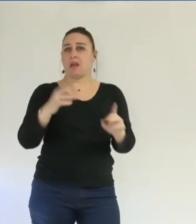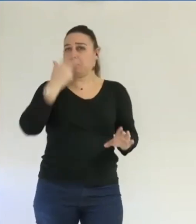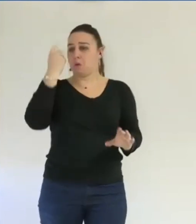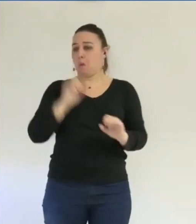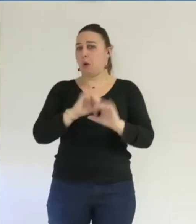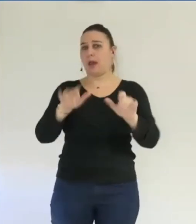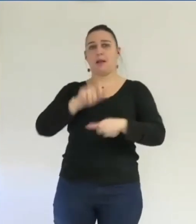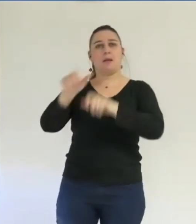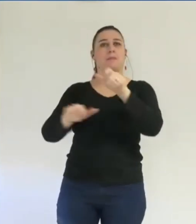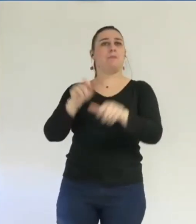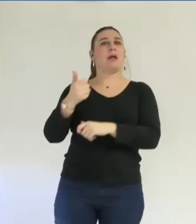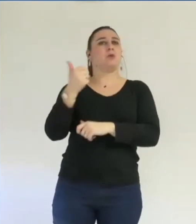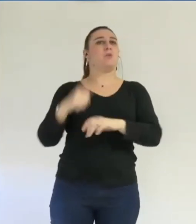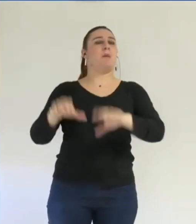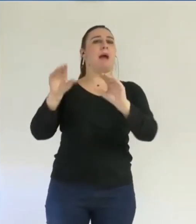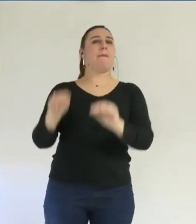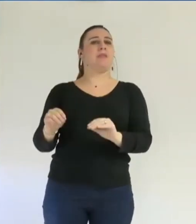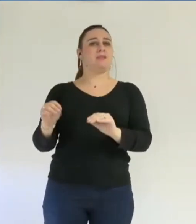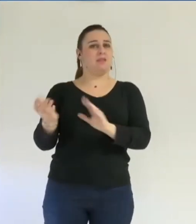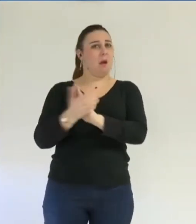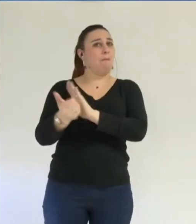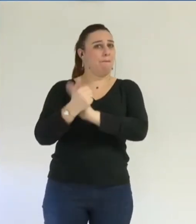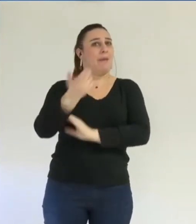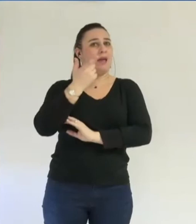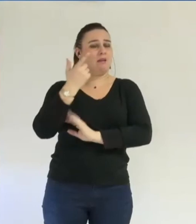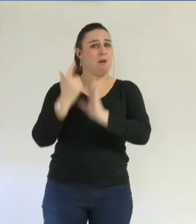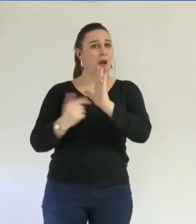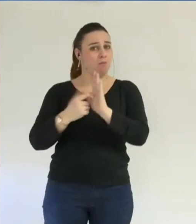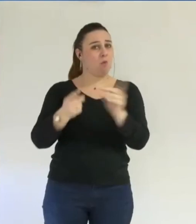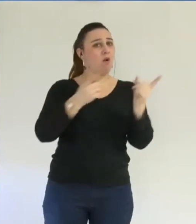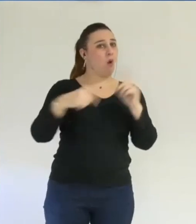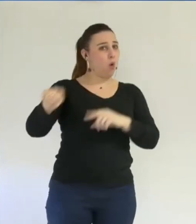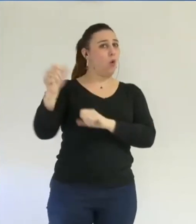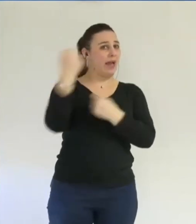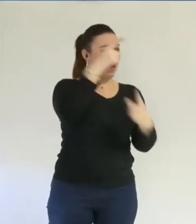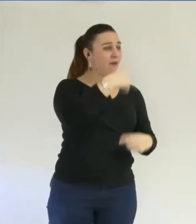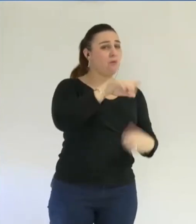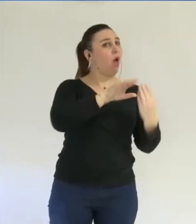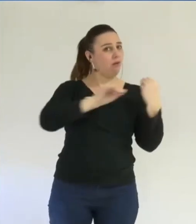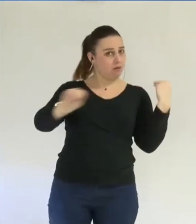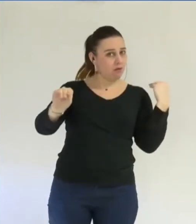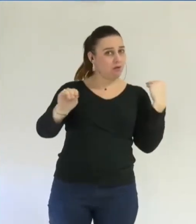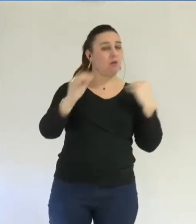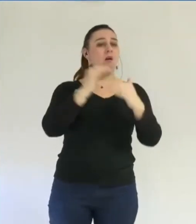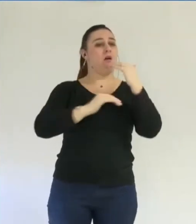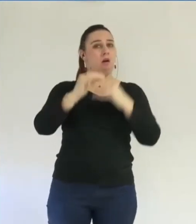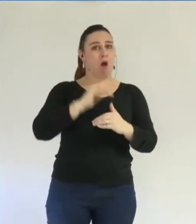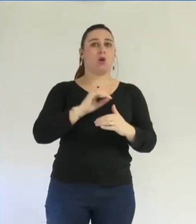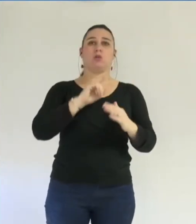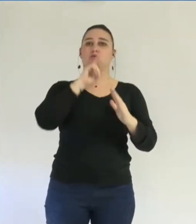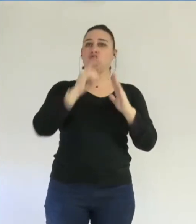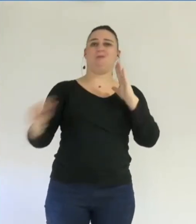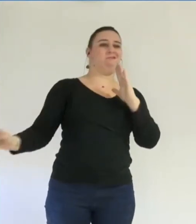contribuables qui vous ont demandé et auxquels vous n'avez pas répondu, de mettre à l'ordre du jour du Conseil